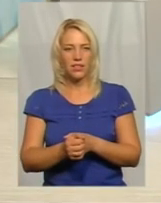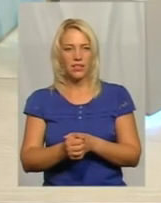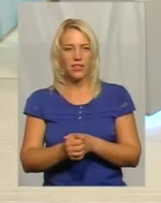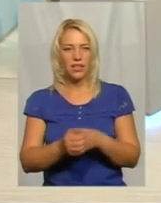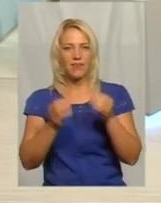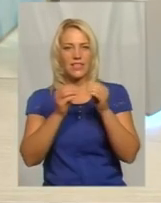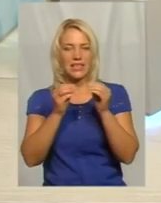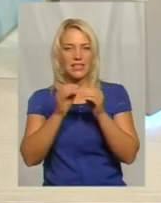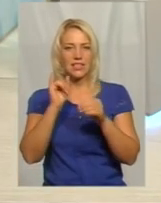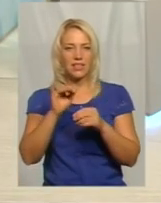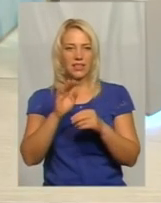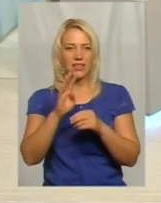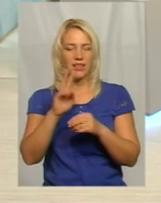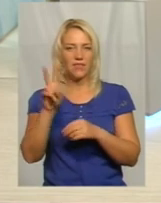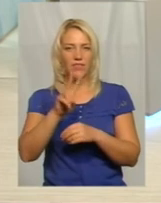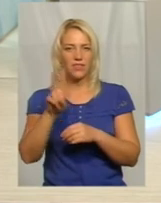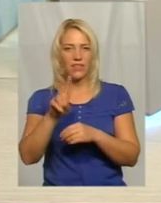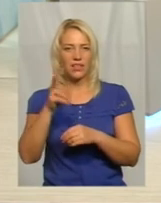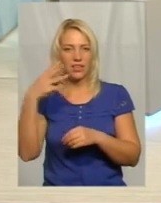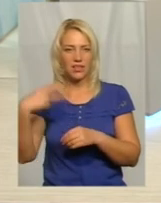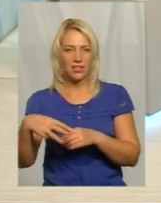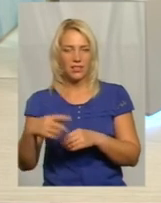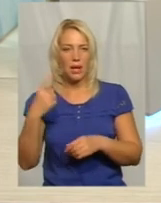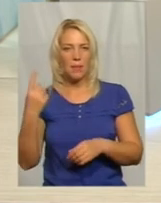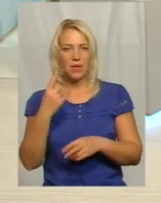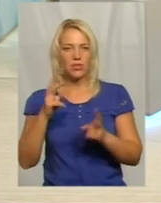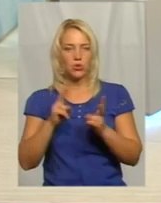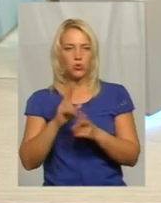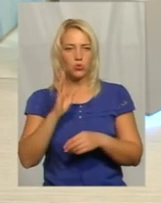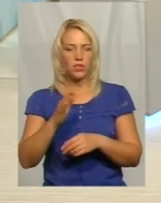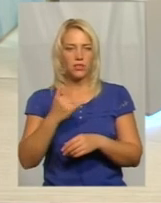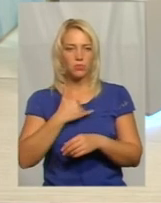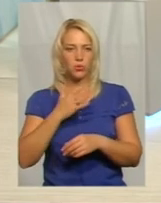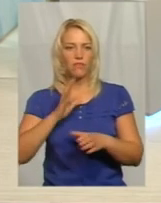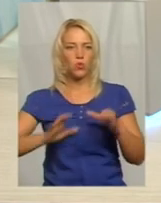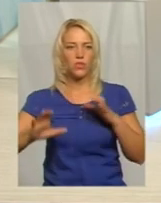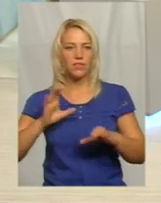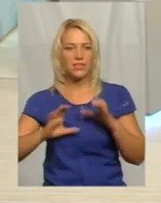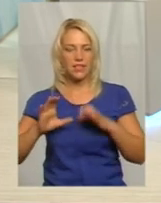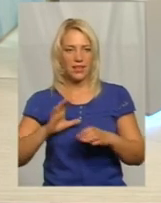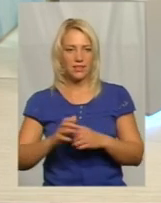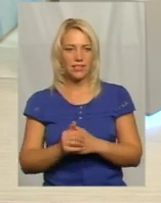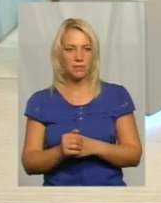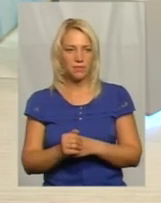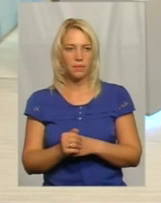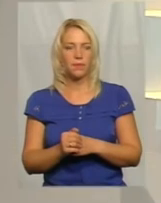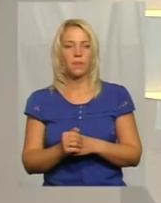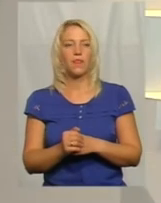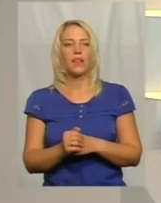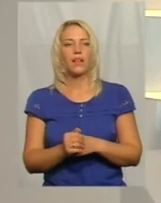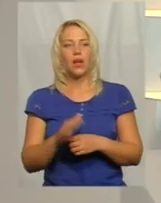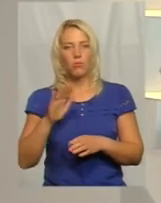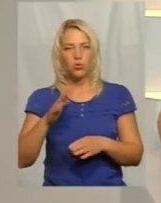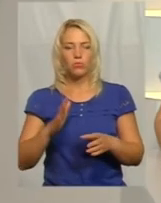30. Ой, в 2, 30. Перша зустріч у нас відбудеться в університеті. Зрозуміло, ми тоді уточним